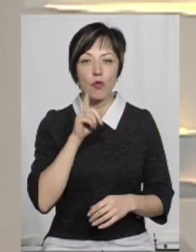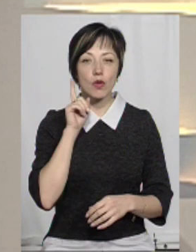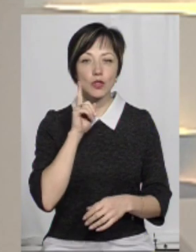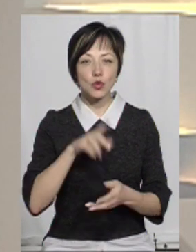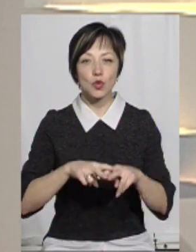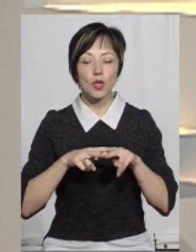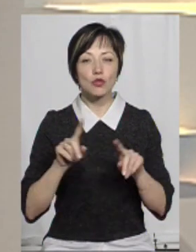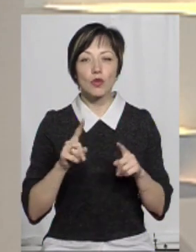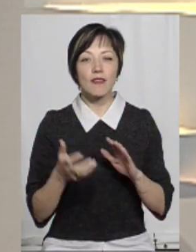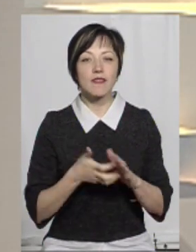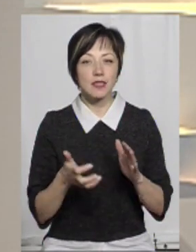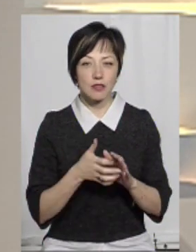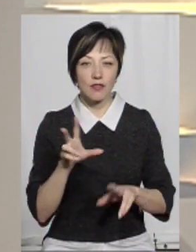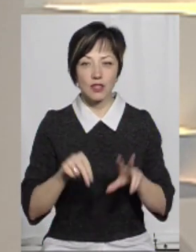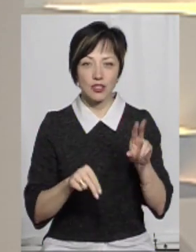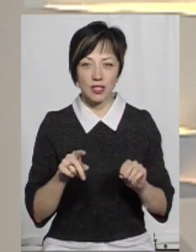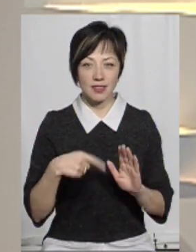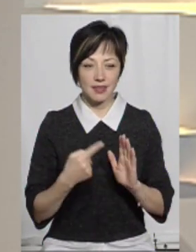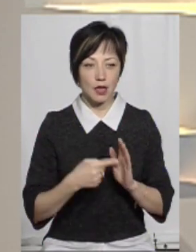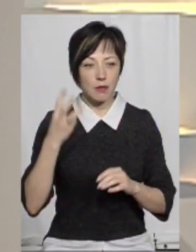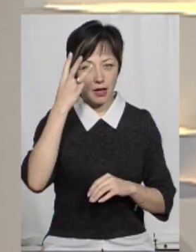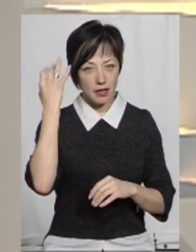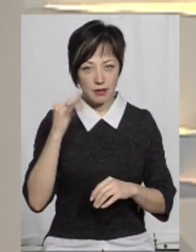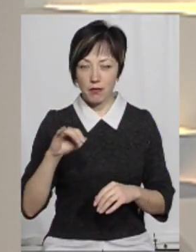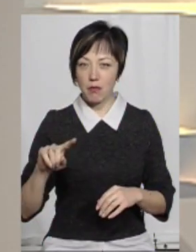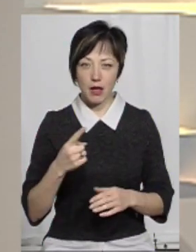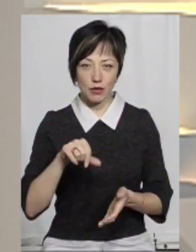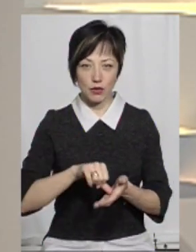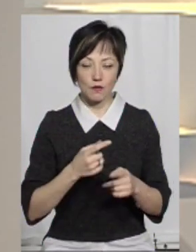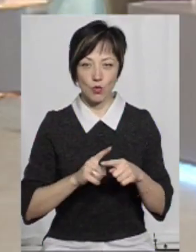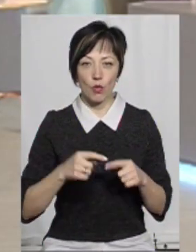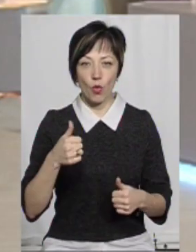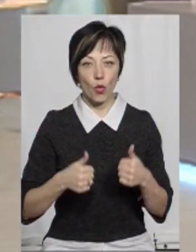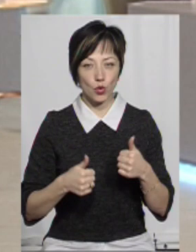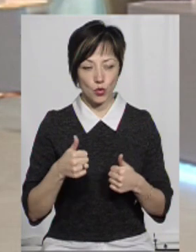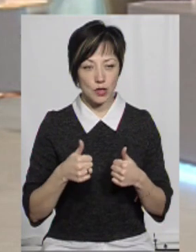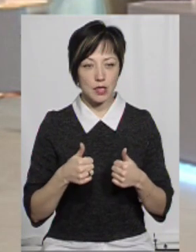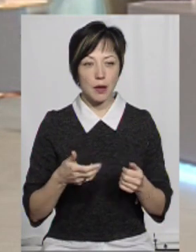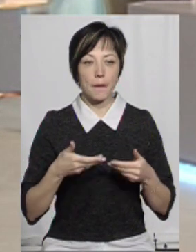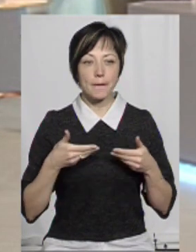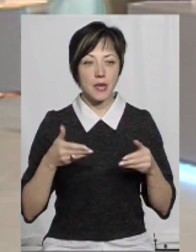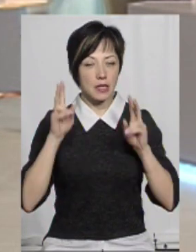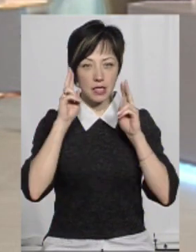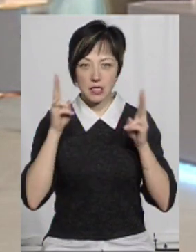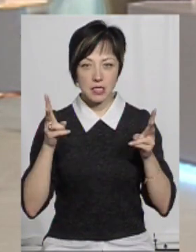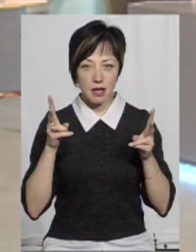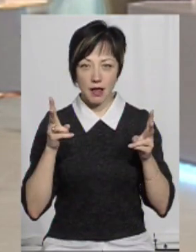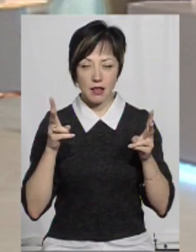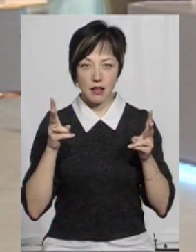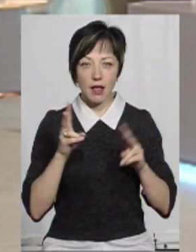вистачило, як вважаєте? Хмельницький вперше брав участь у цьому конкурсі. Ми не знали,